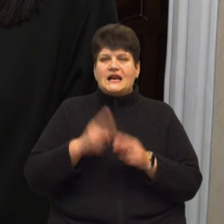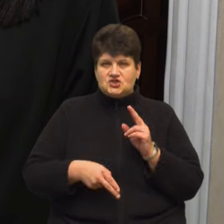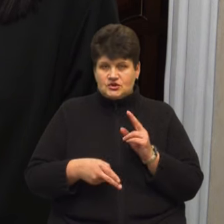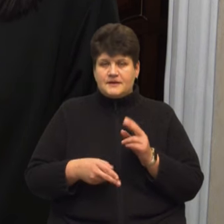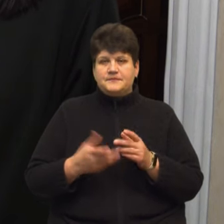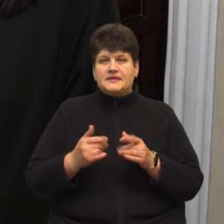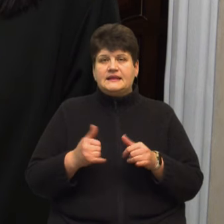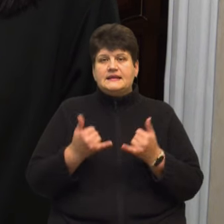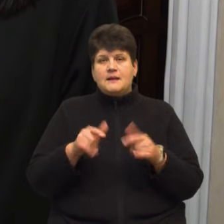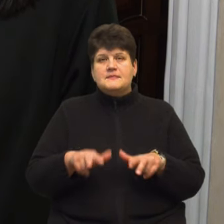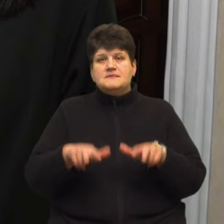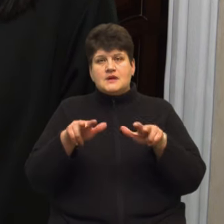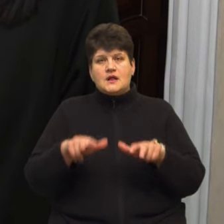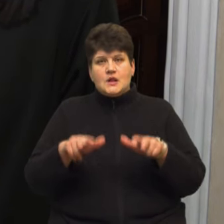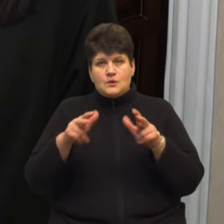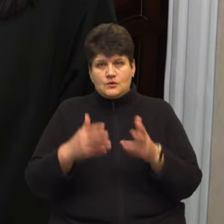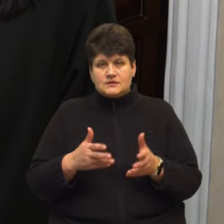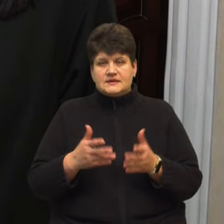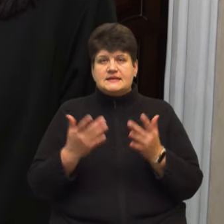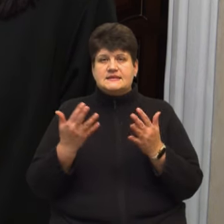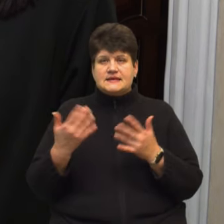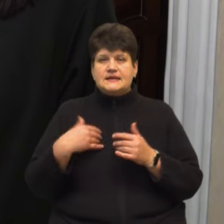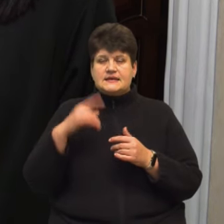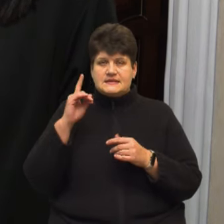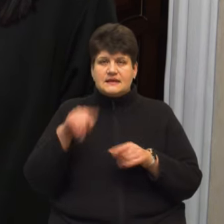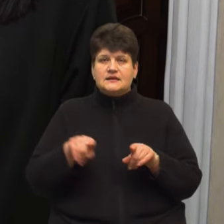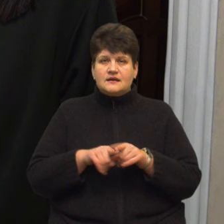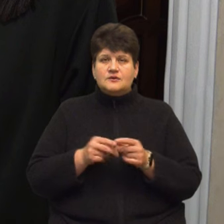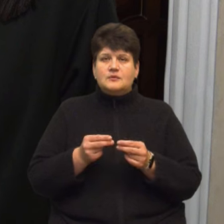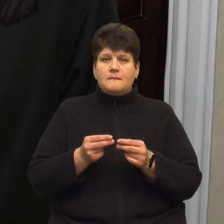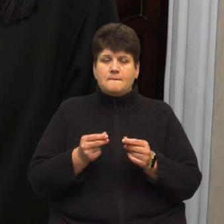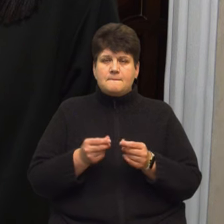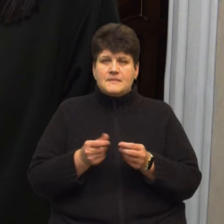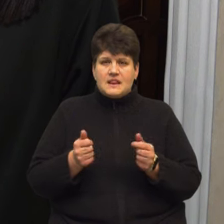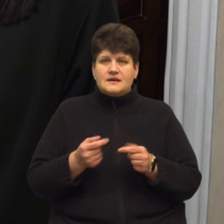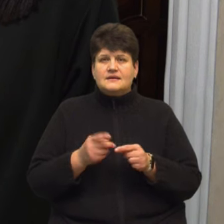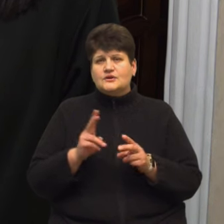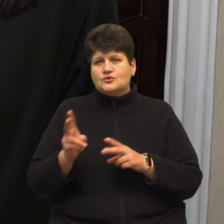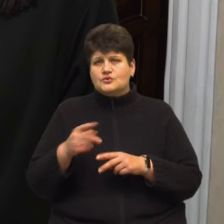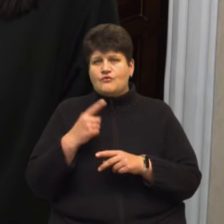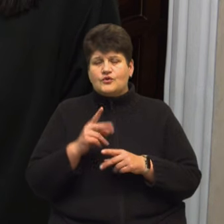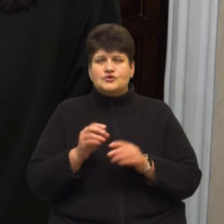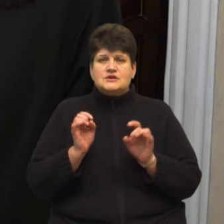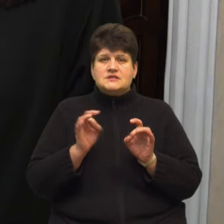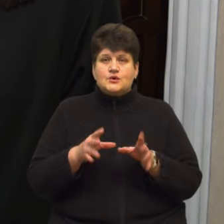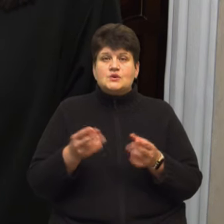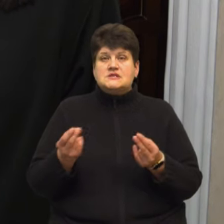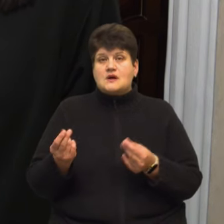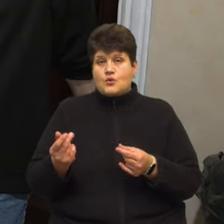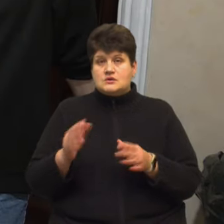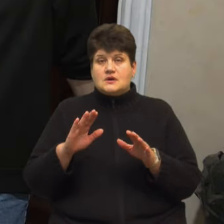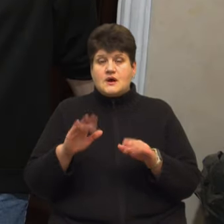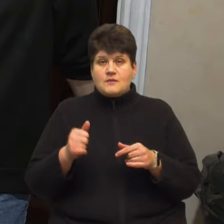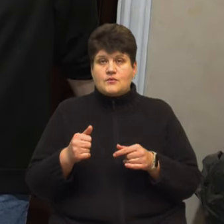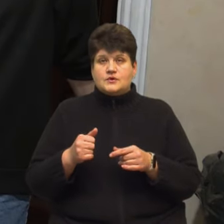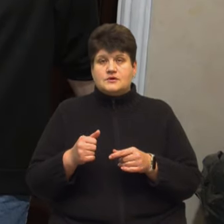безпілотники, на корпуса безпілотників, наскільки знають, також переплавляють. Дехто каже, що це здають за кошти, а потім кошти на